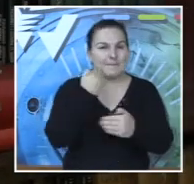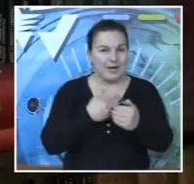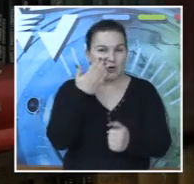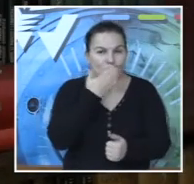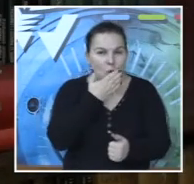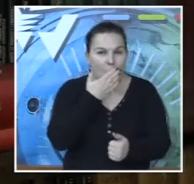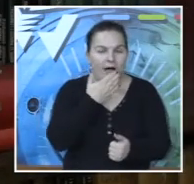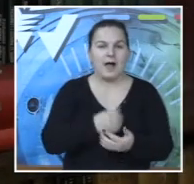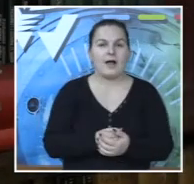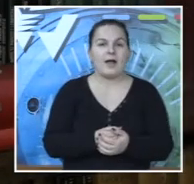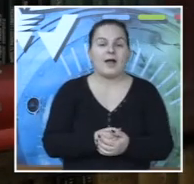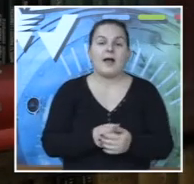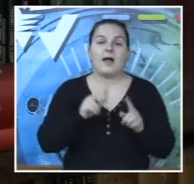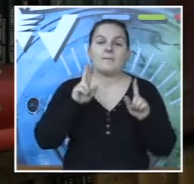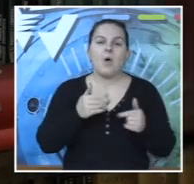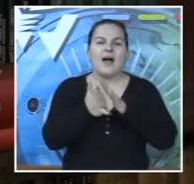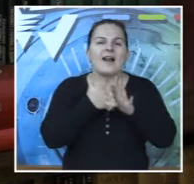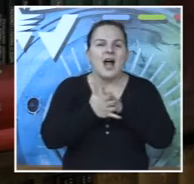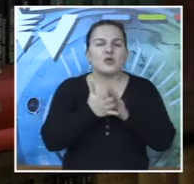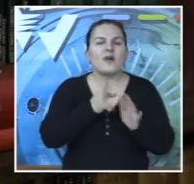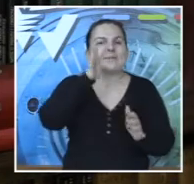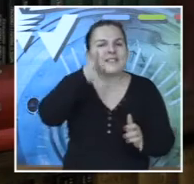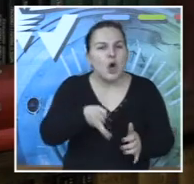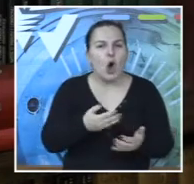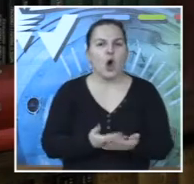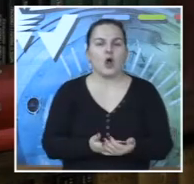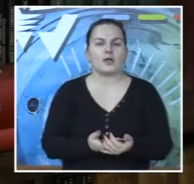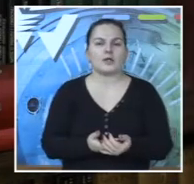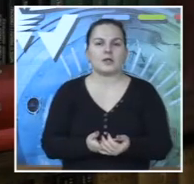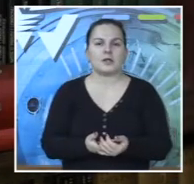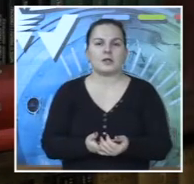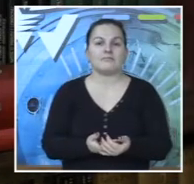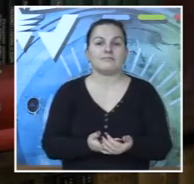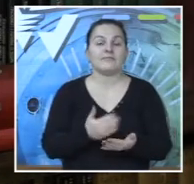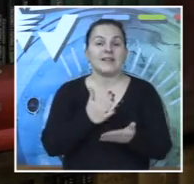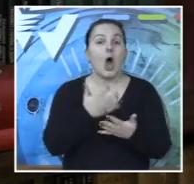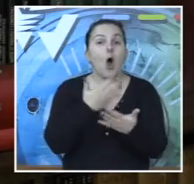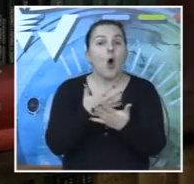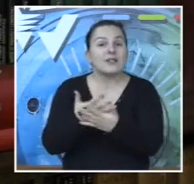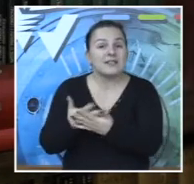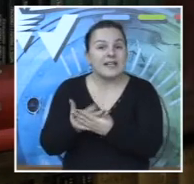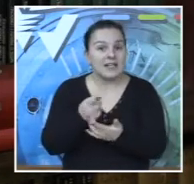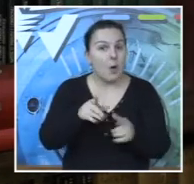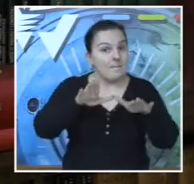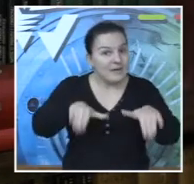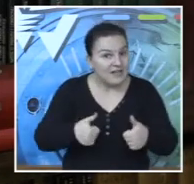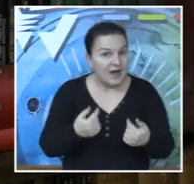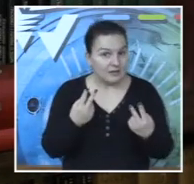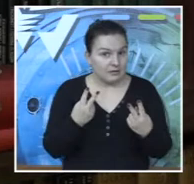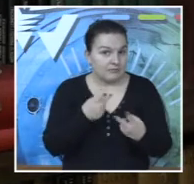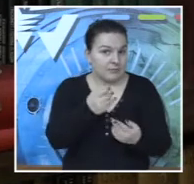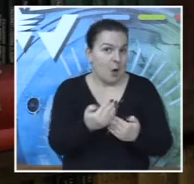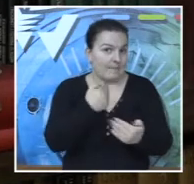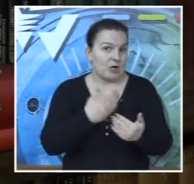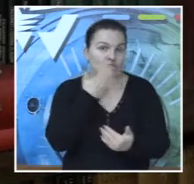prečkolsko, ja sam morala da prvo obavimo razgovore sa psiholozima, da uopšte ocijene da li je on